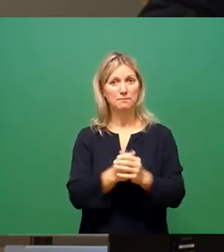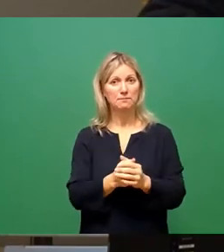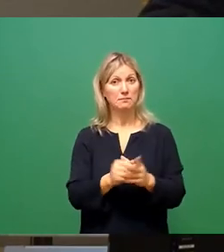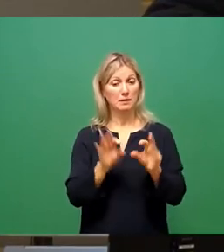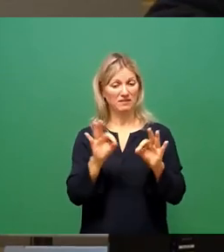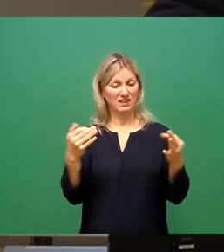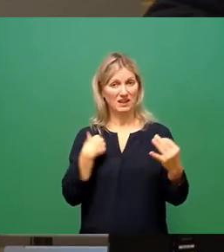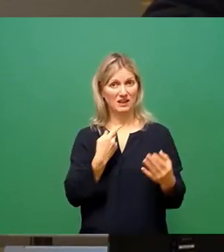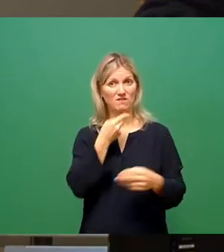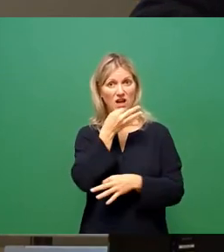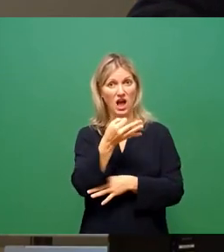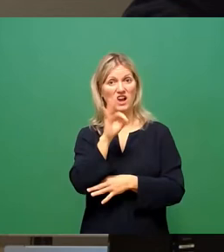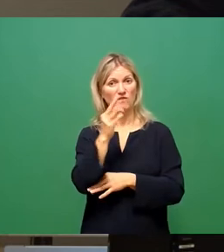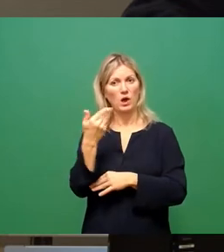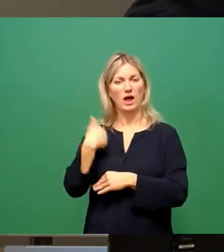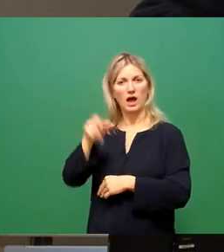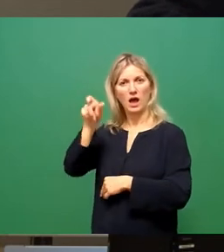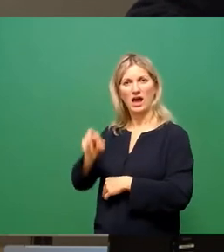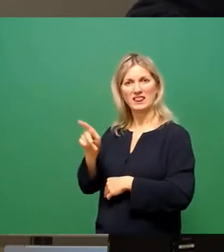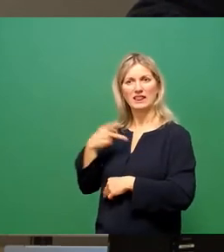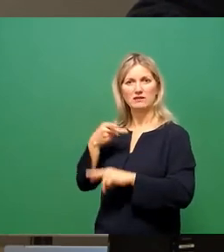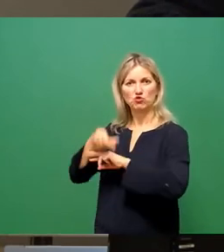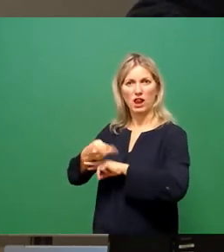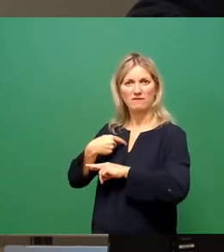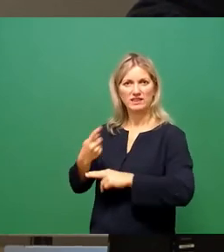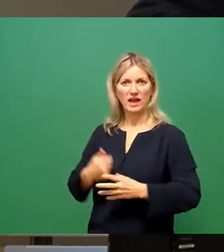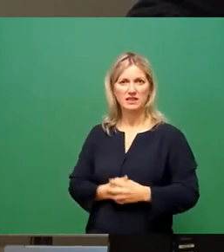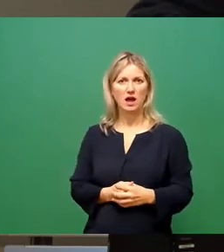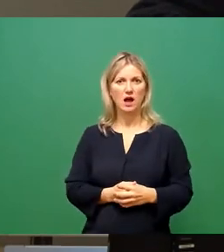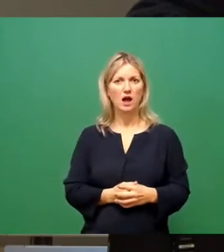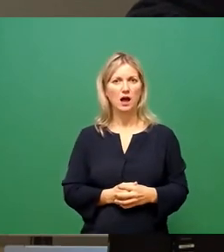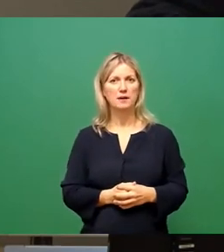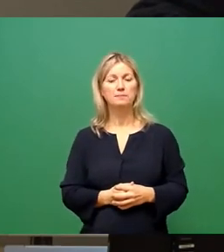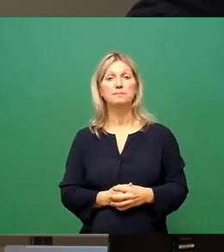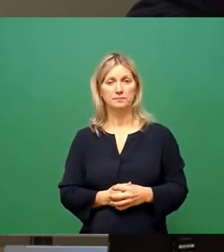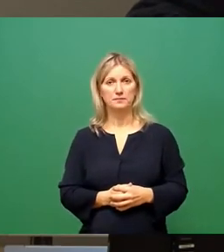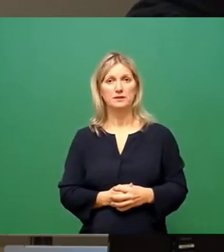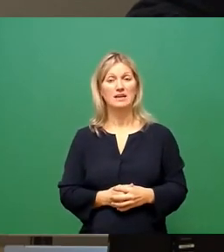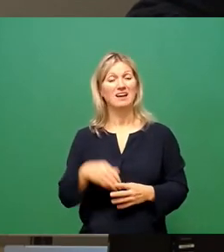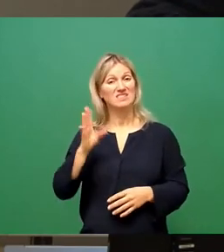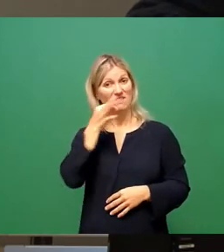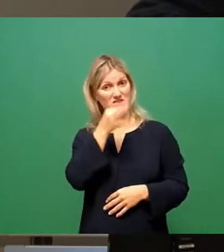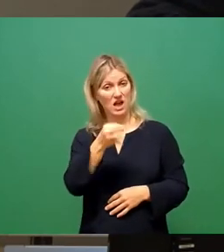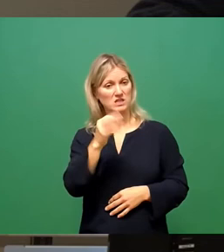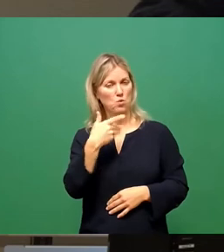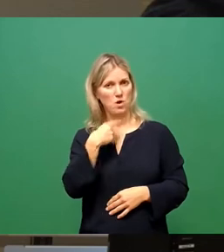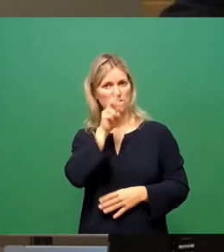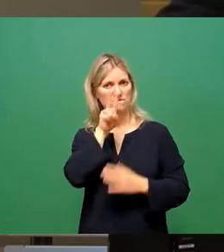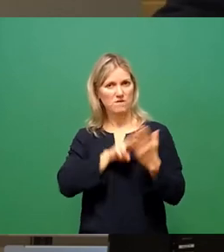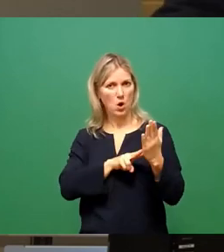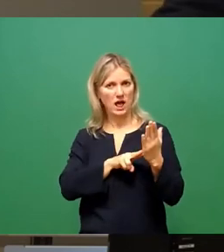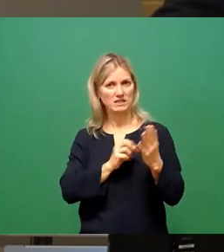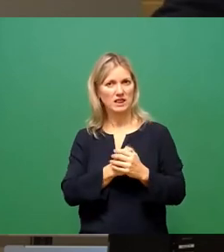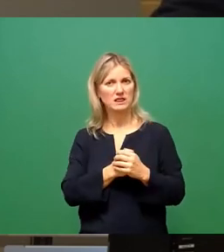stellvertretend für den Herrn Dietrich und lese tatsächlich genau das vor, er gefragt hat. Wie hat sich der